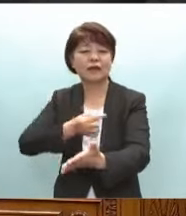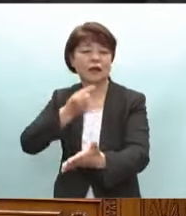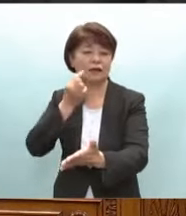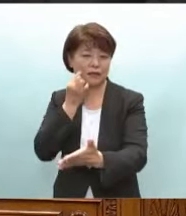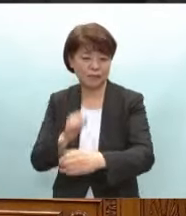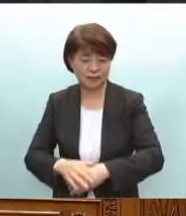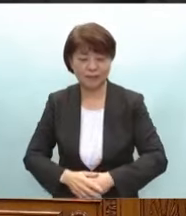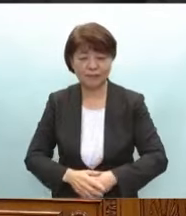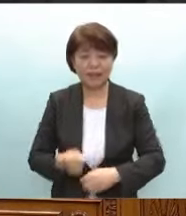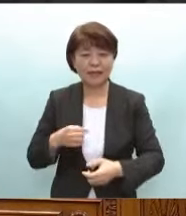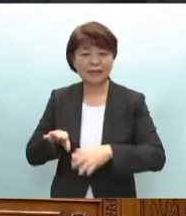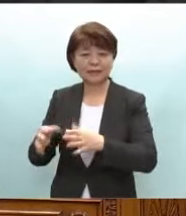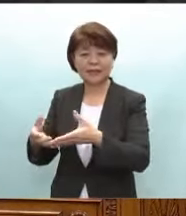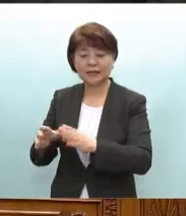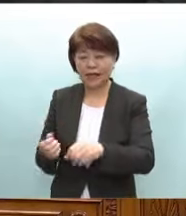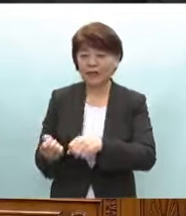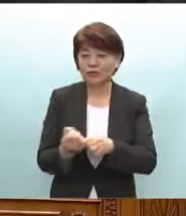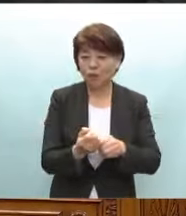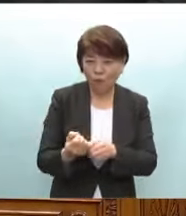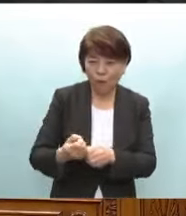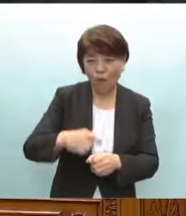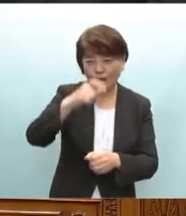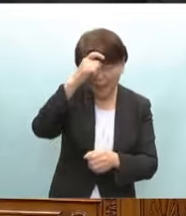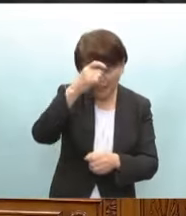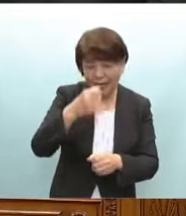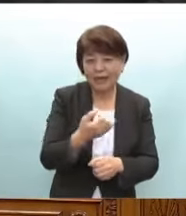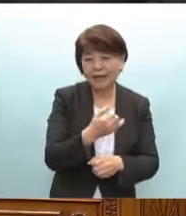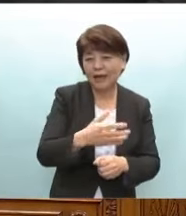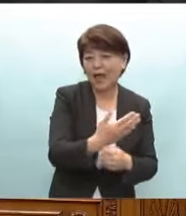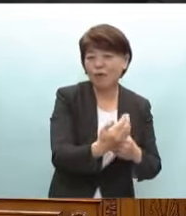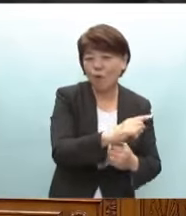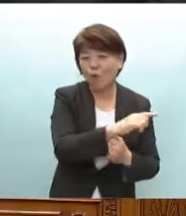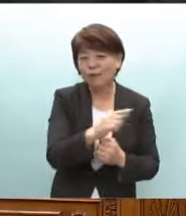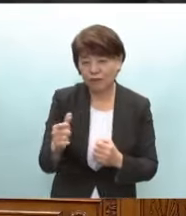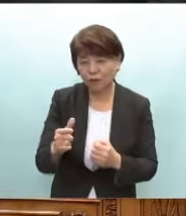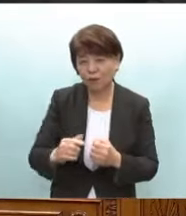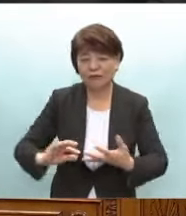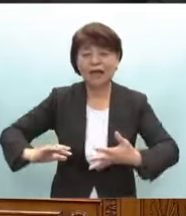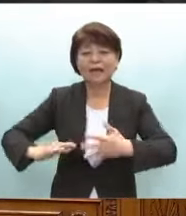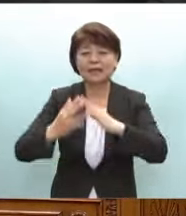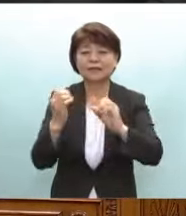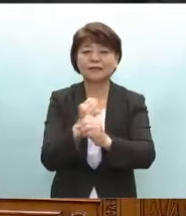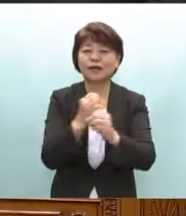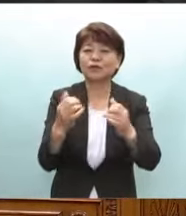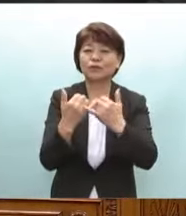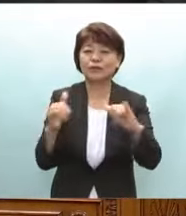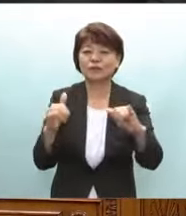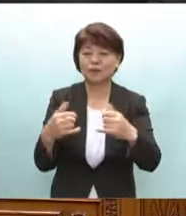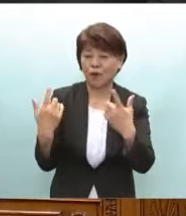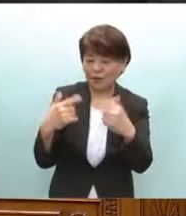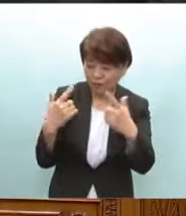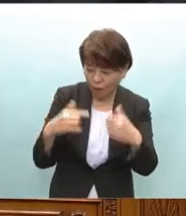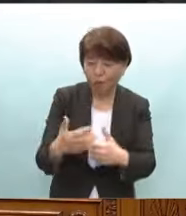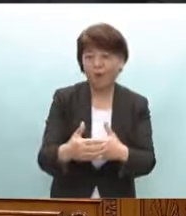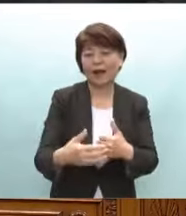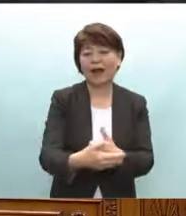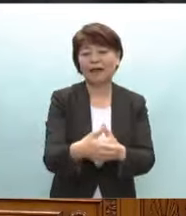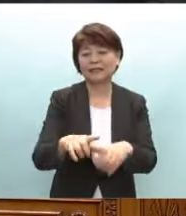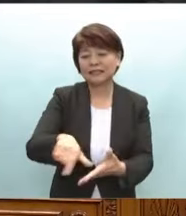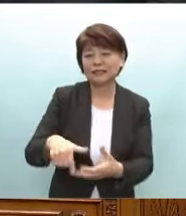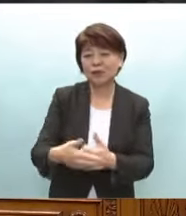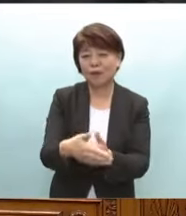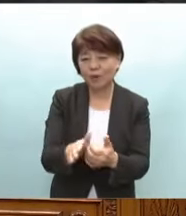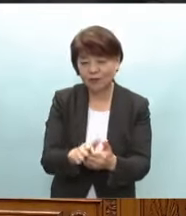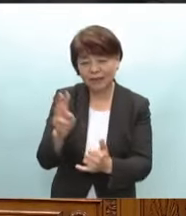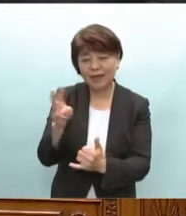ません自衛隊消防警察解放などに劣らず建設産業の方々も日頃から地域を守り災害から地